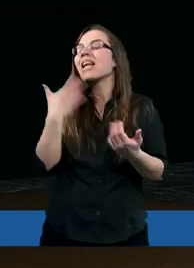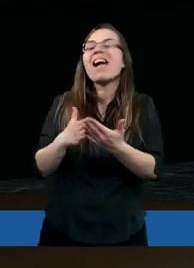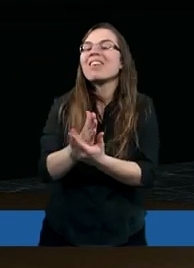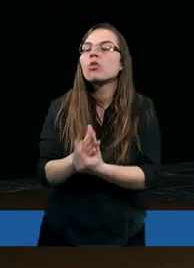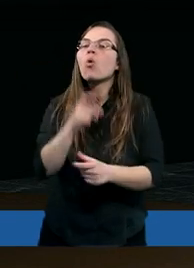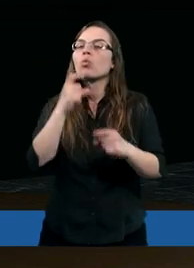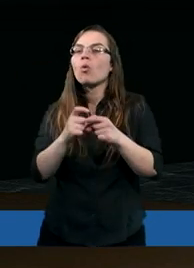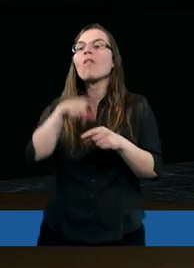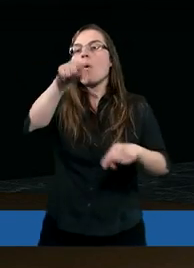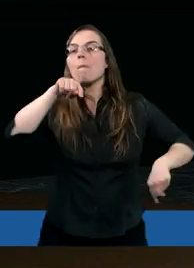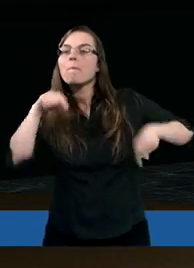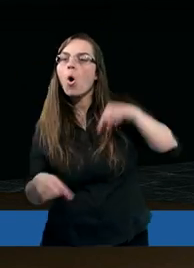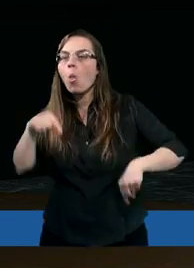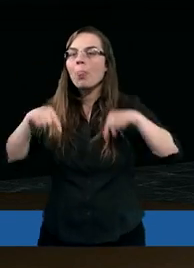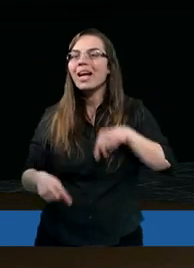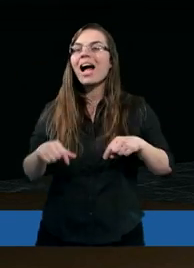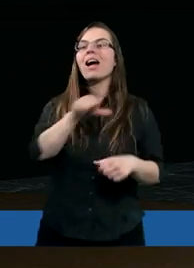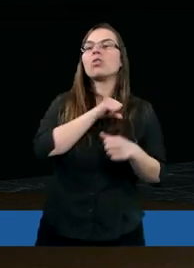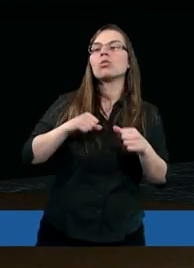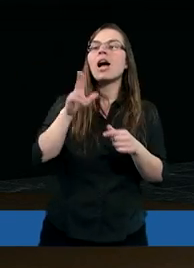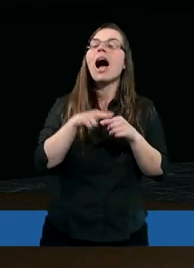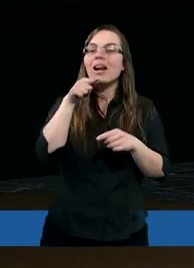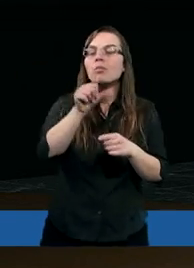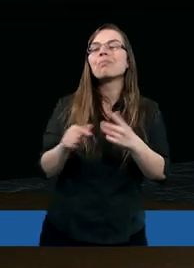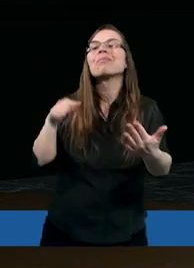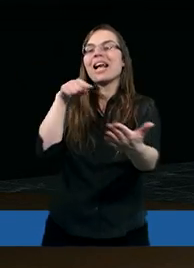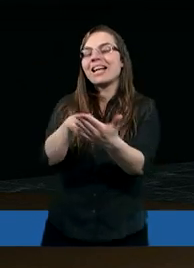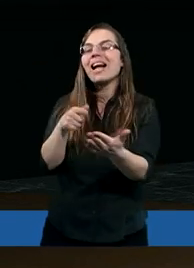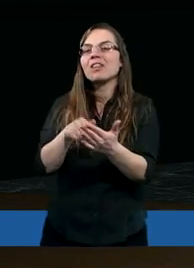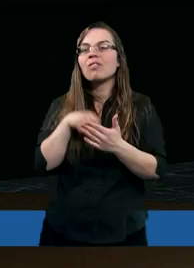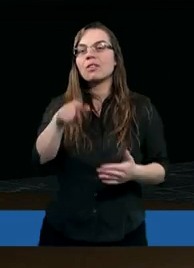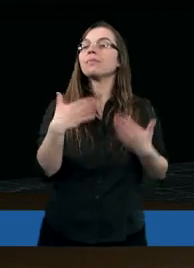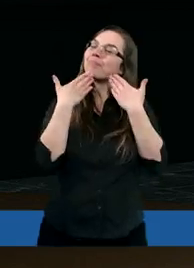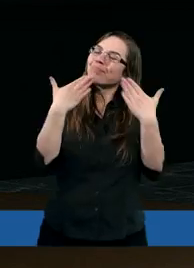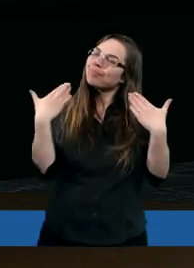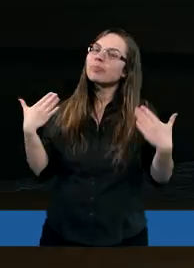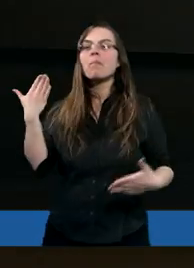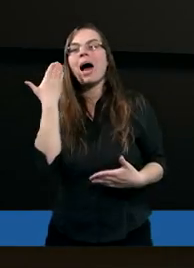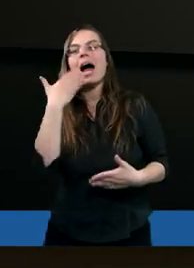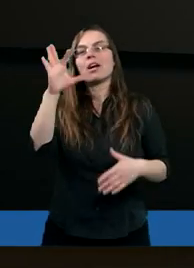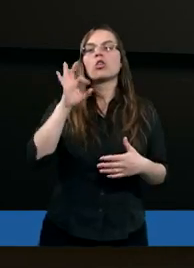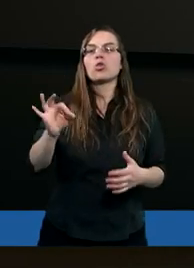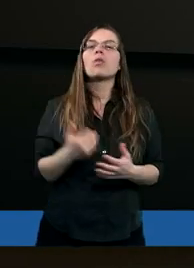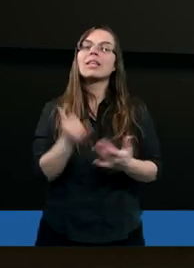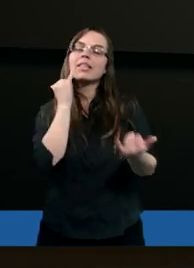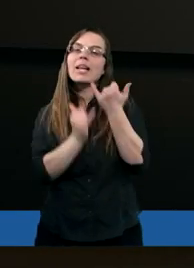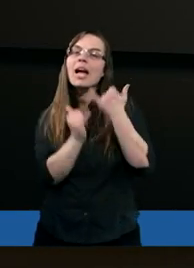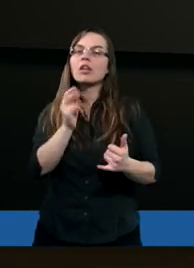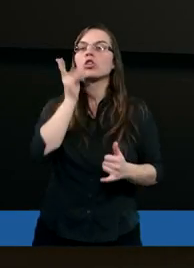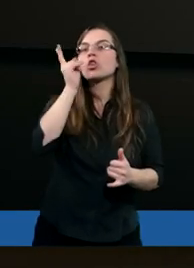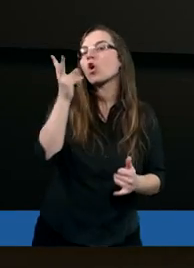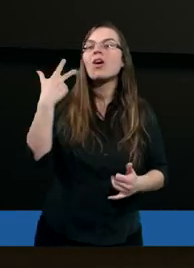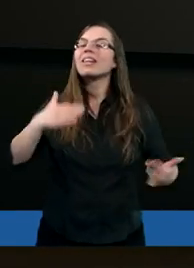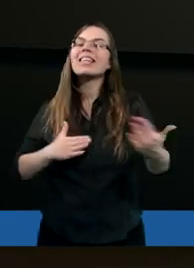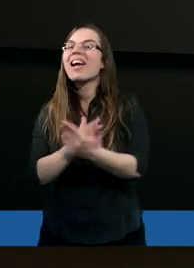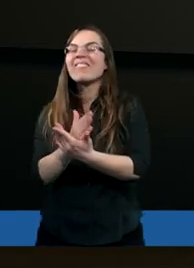słowu. Potykają się oni, na co zresztą są przeznaczeni. Dziękuję bardzo. Jeżeli ktoś jest